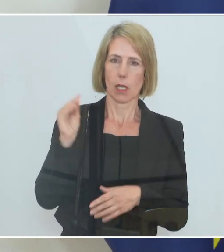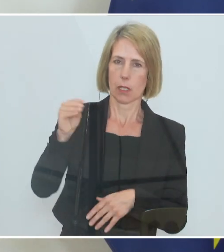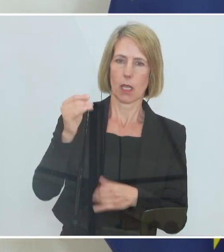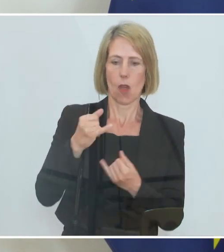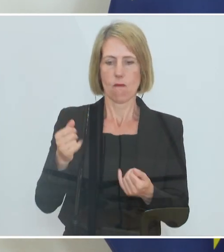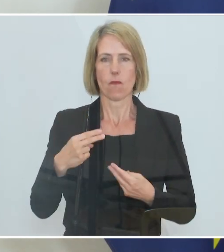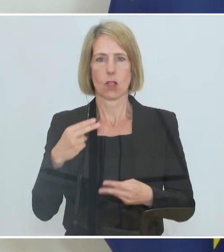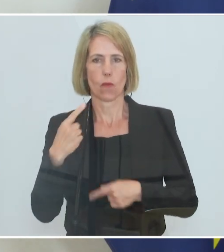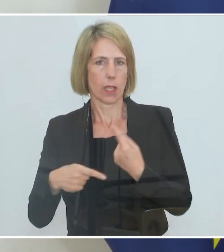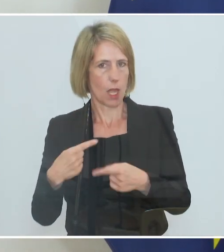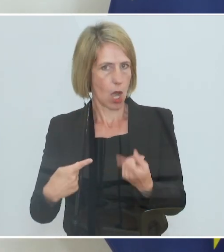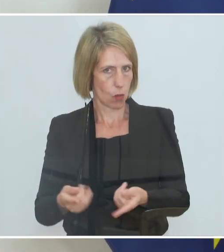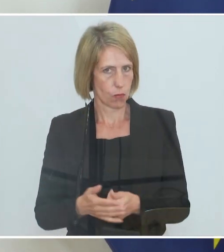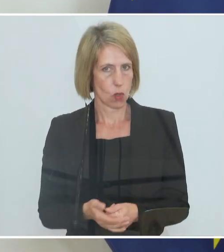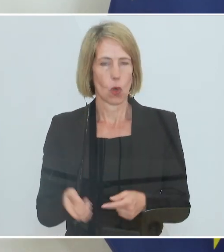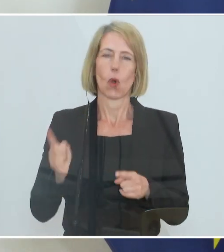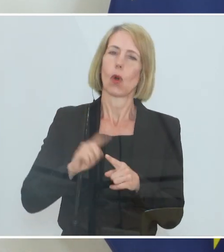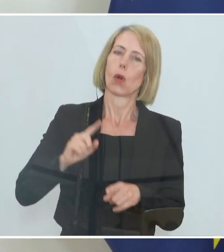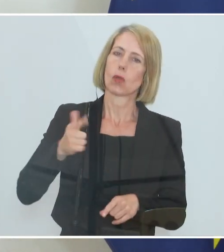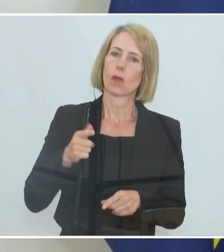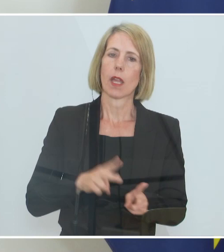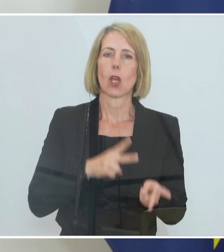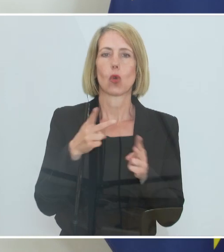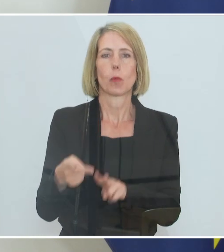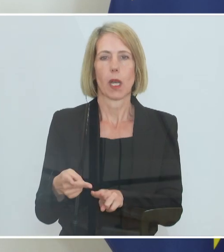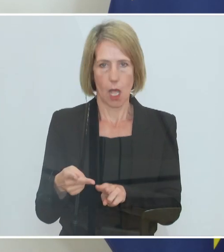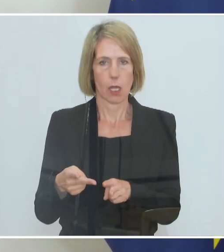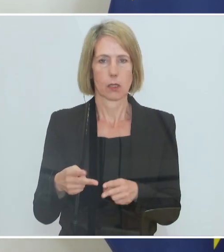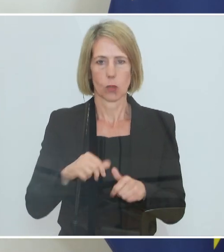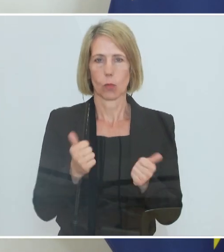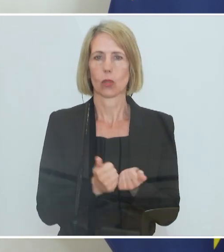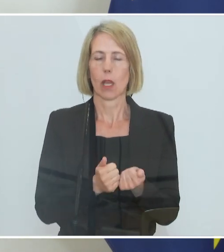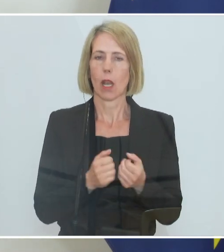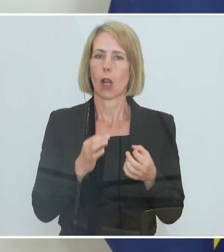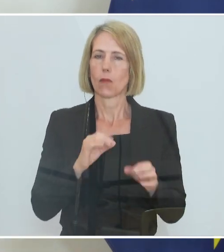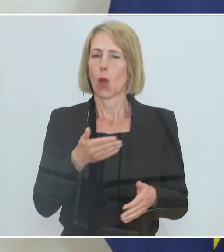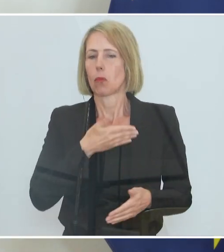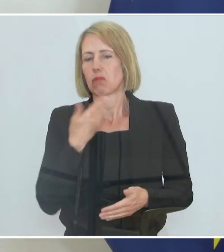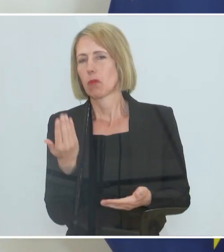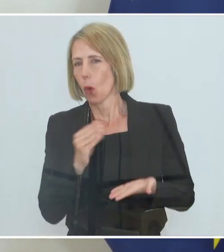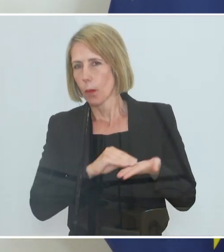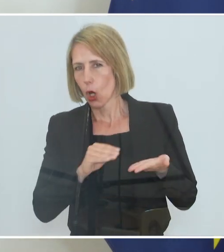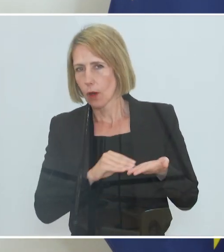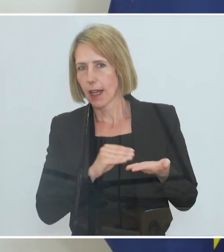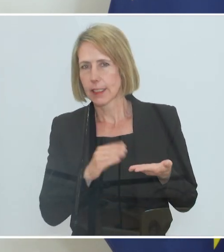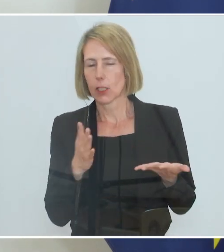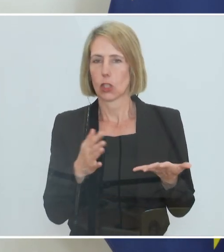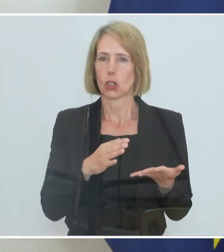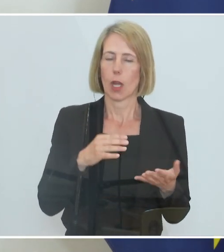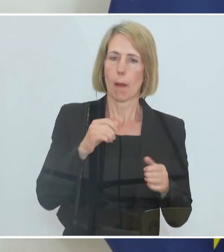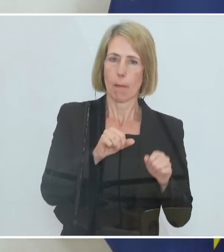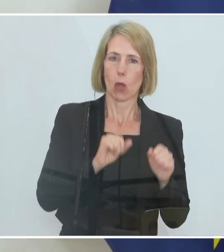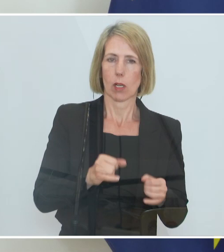Und ein Übergangsmodell geschaffen zu haben, dass die grundsätzliche, relativ unbürokratische Systematik, die die Betriebe jetzt